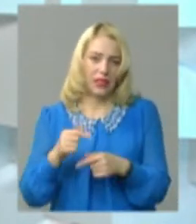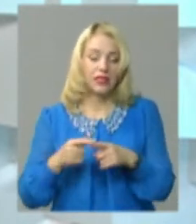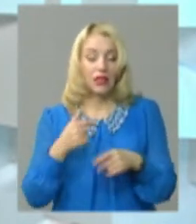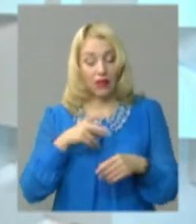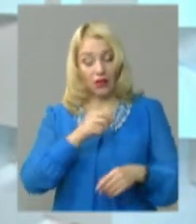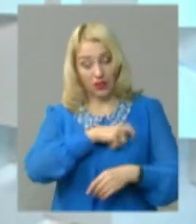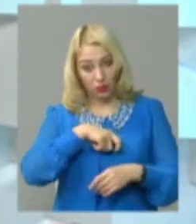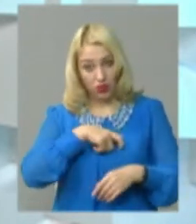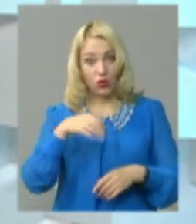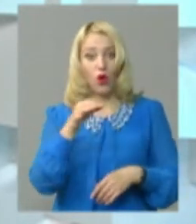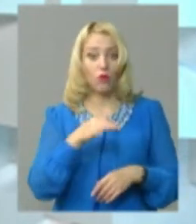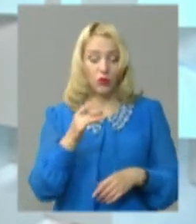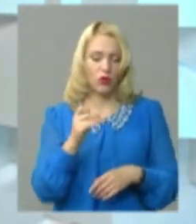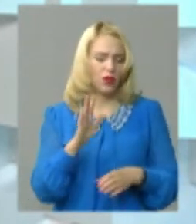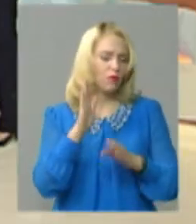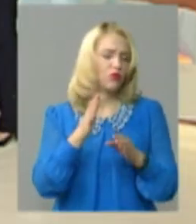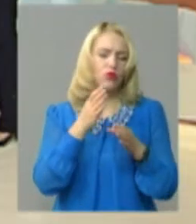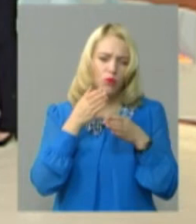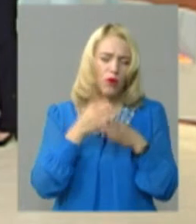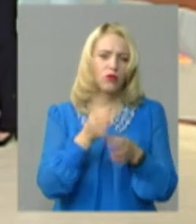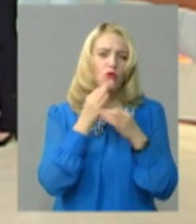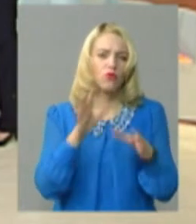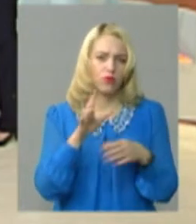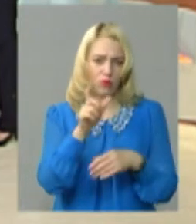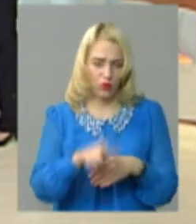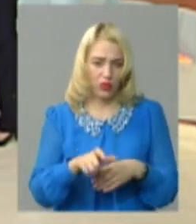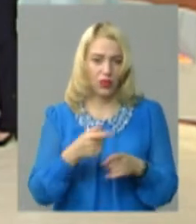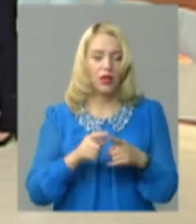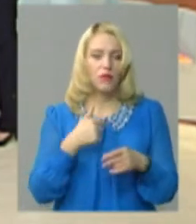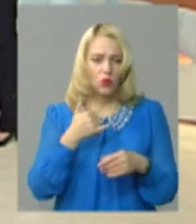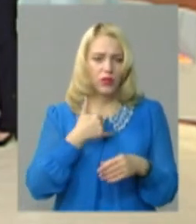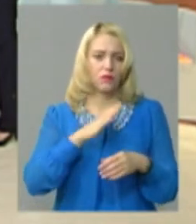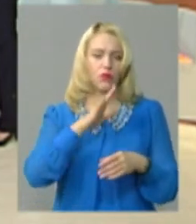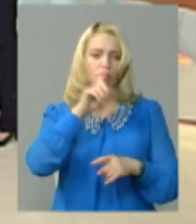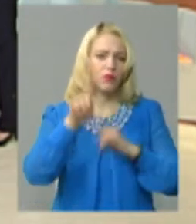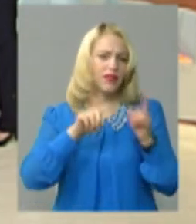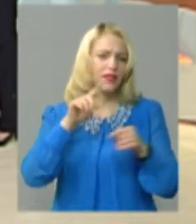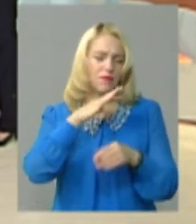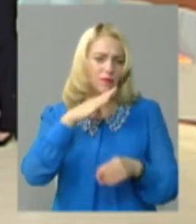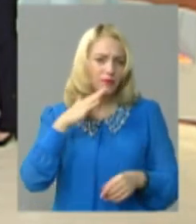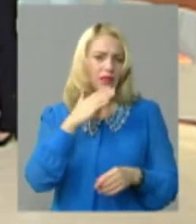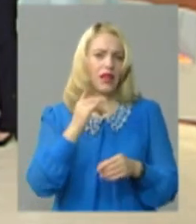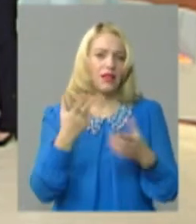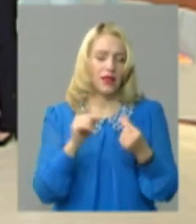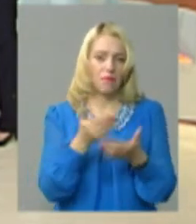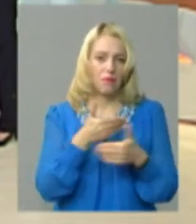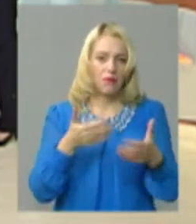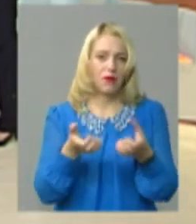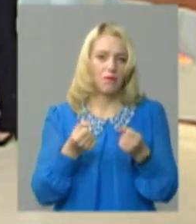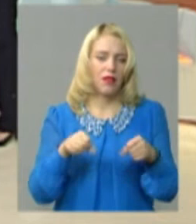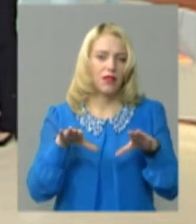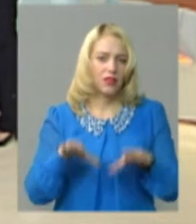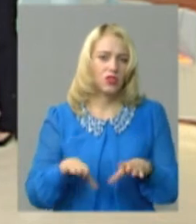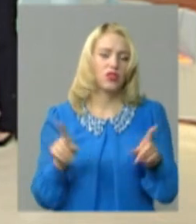буду допомагати любому жителю. Скажемо, в нас були купа питань, де ми приймали рішення,